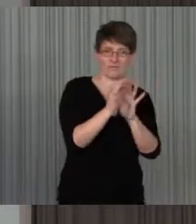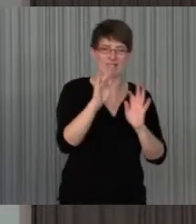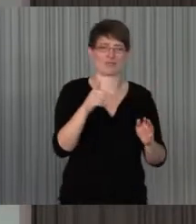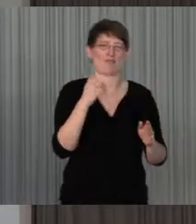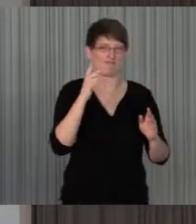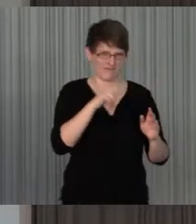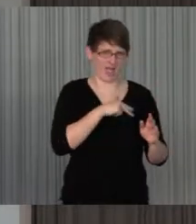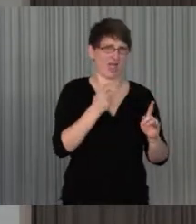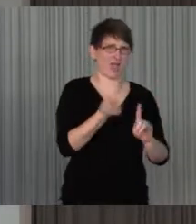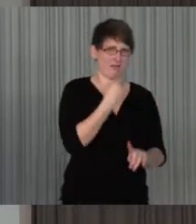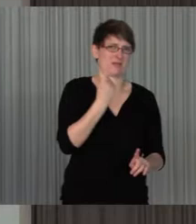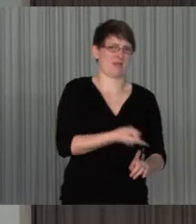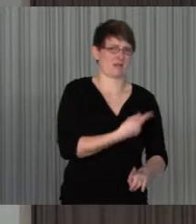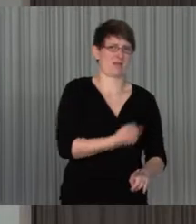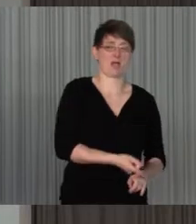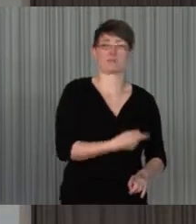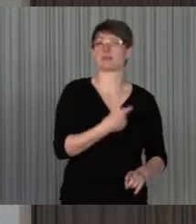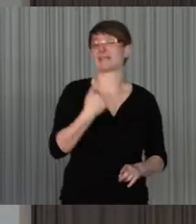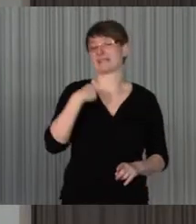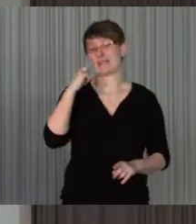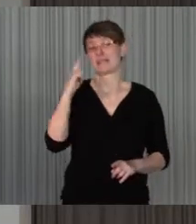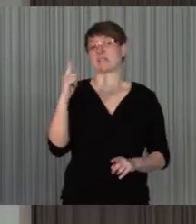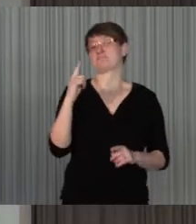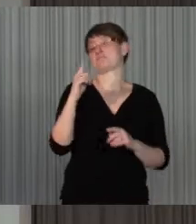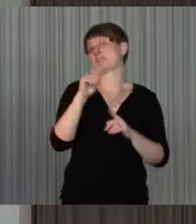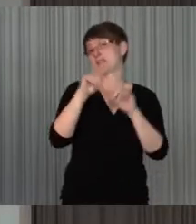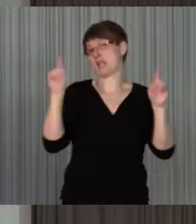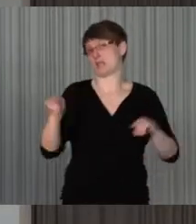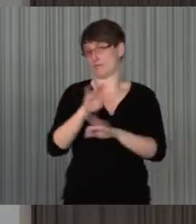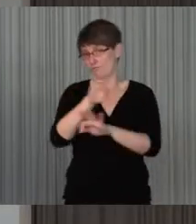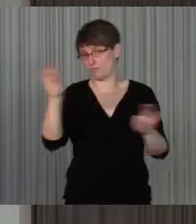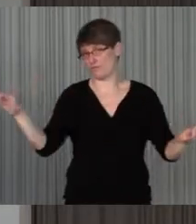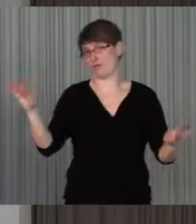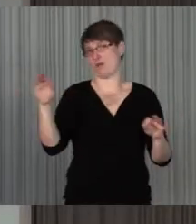durchaus eine interessante Seite, denke ich mal, für Sie.